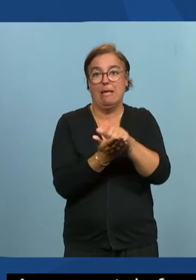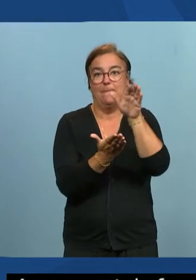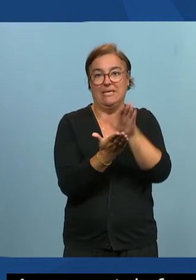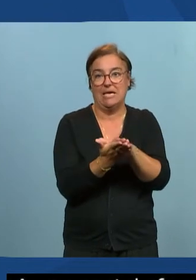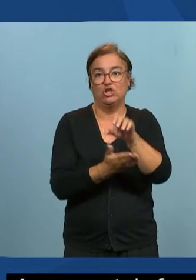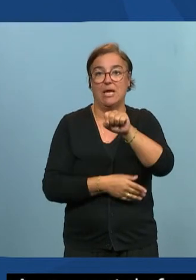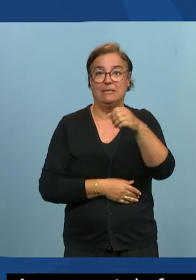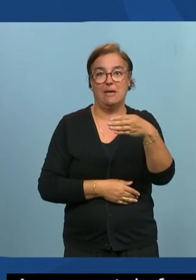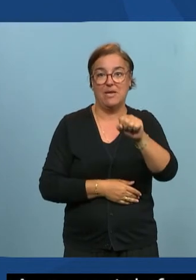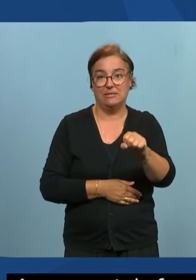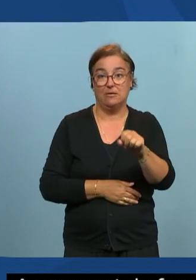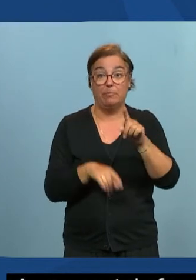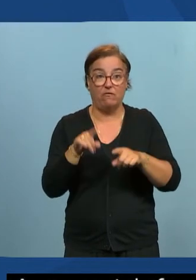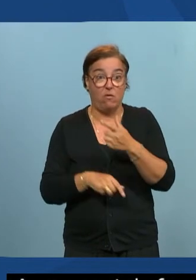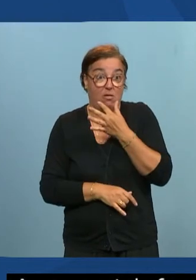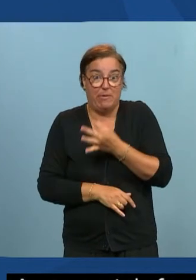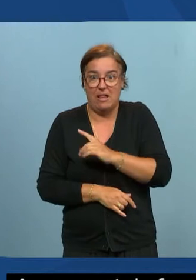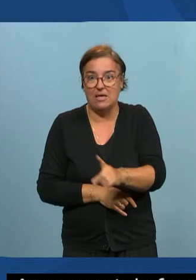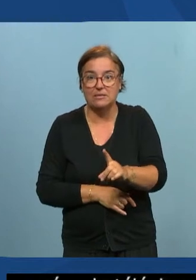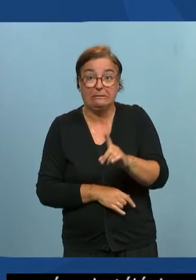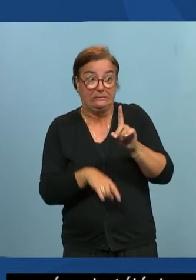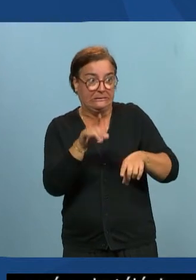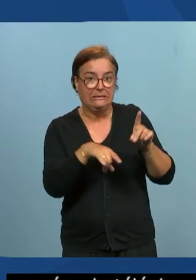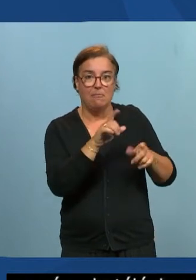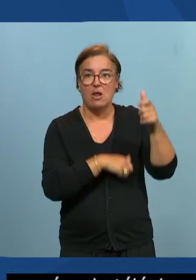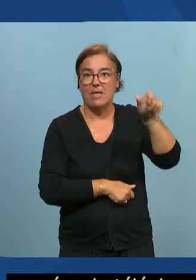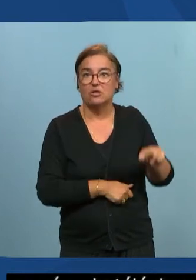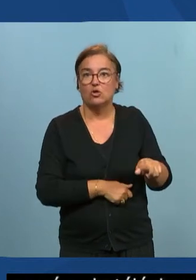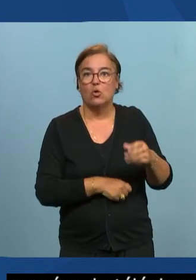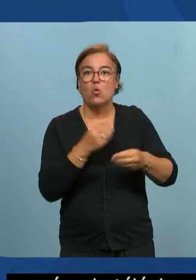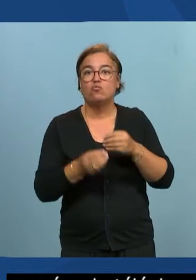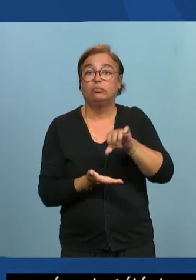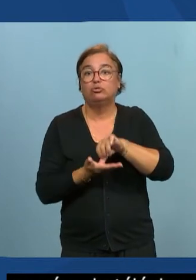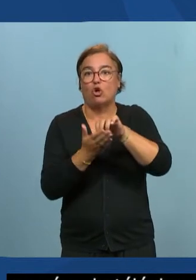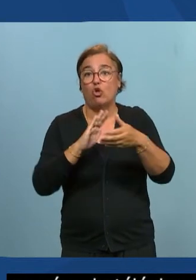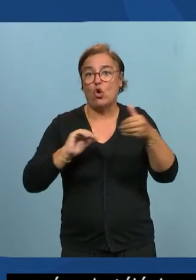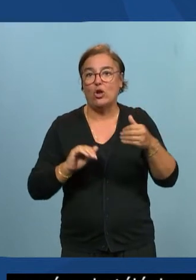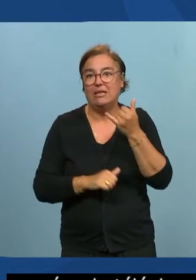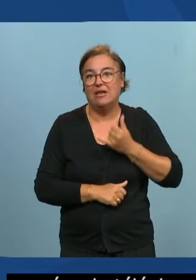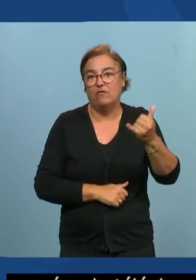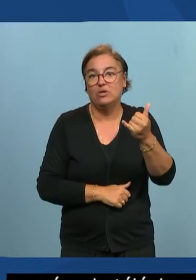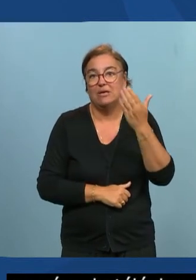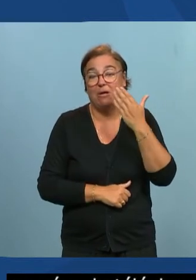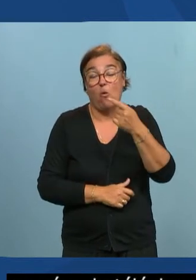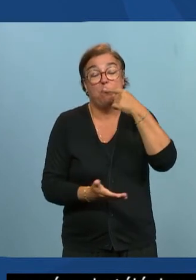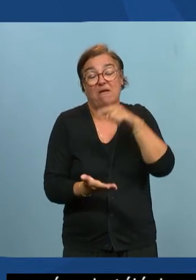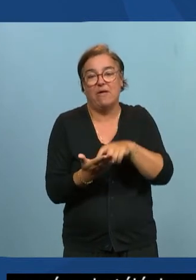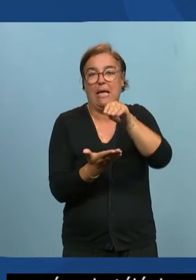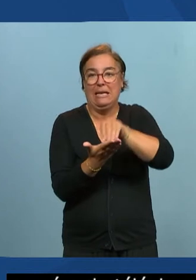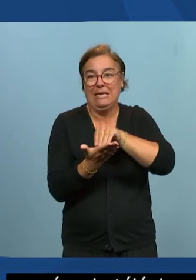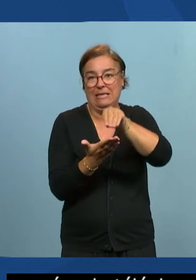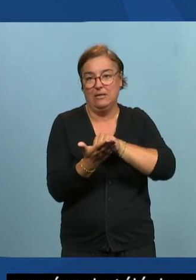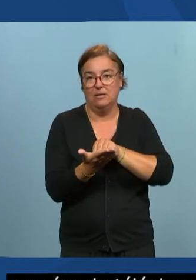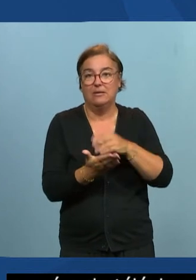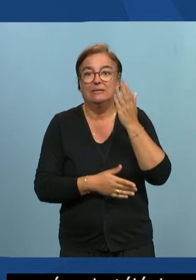téléphone bien on a le centre en la téléphonie on préfère en lire par écrit donc si on vous dit